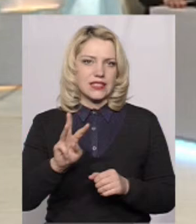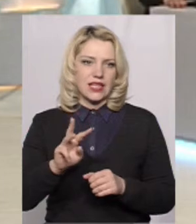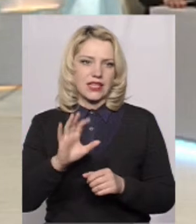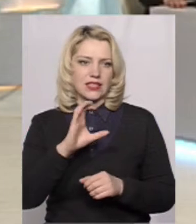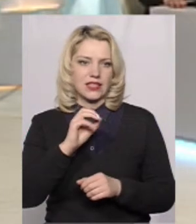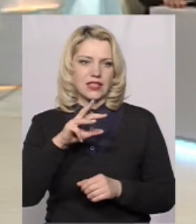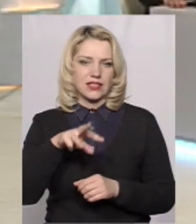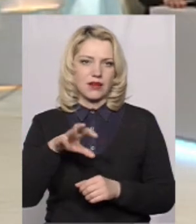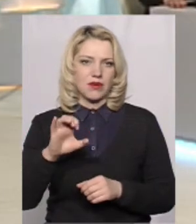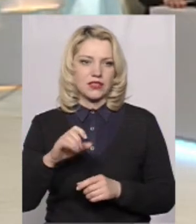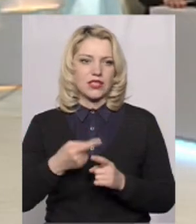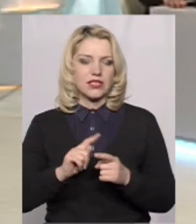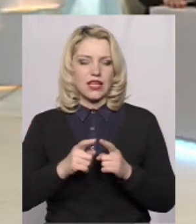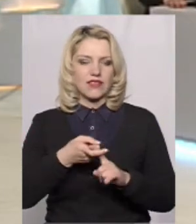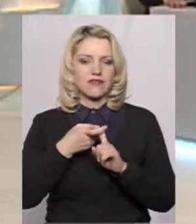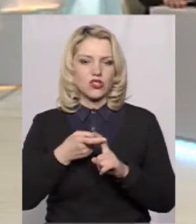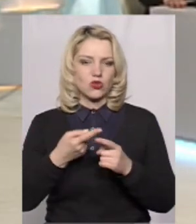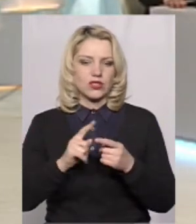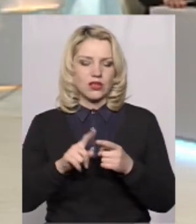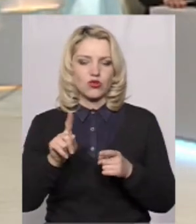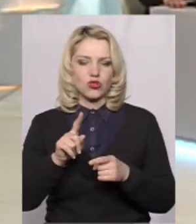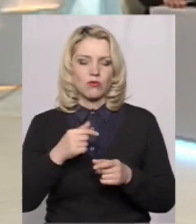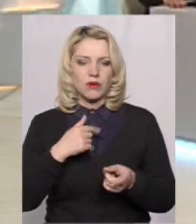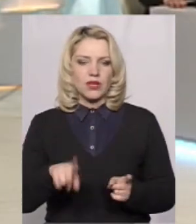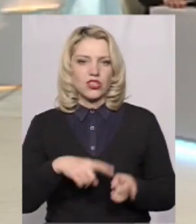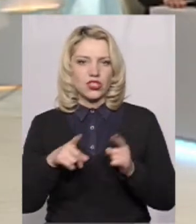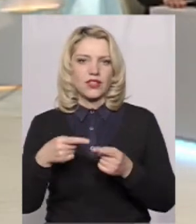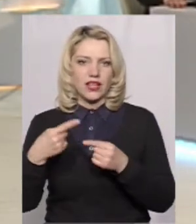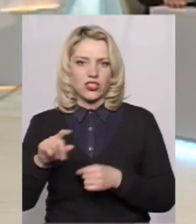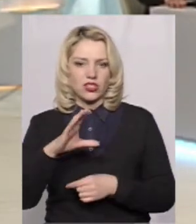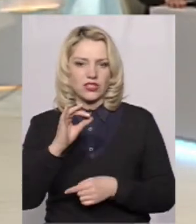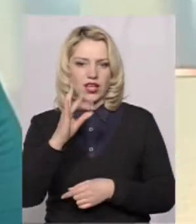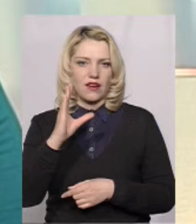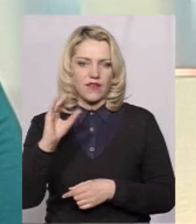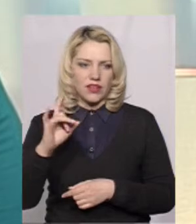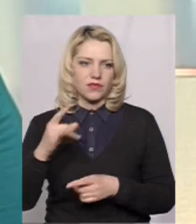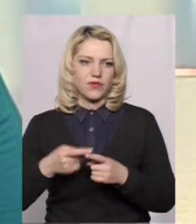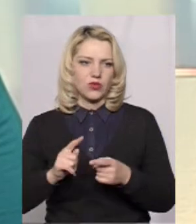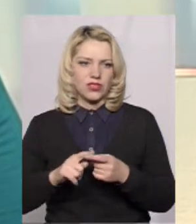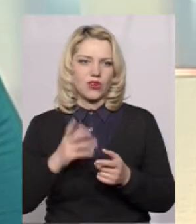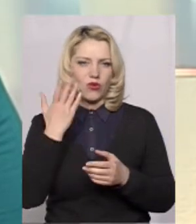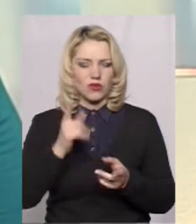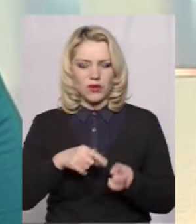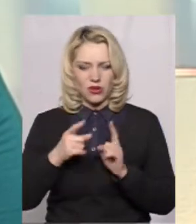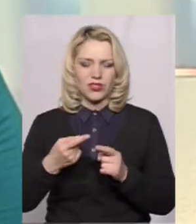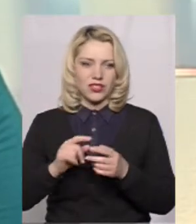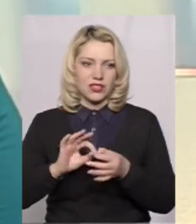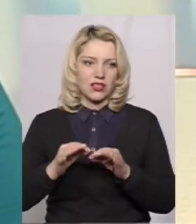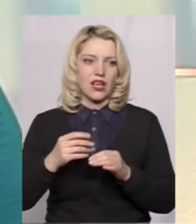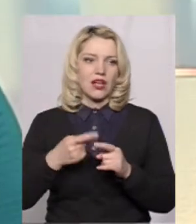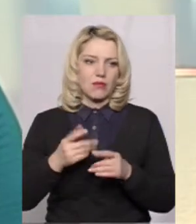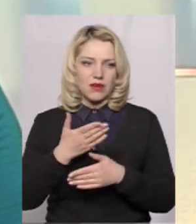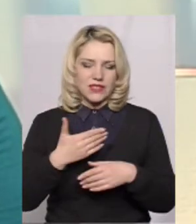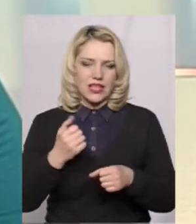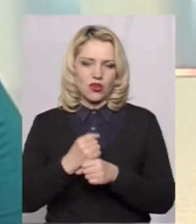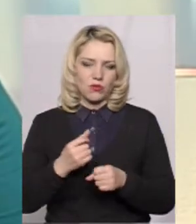просто у зв'язку з тим, що ми перейшли на інший сервер, це, ну, деякі нюанси, знаєте, перехідні етапи, вони завжди трошки складні. Ми все робимо для того, щоб